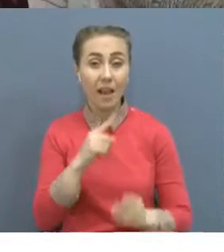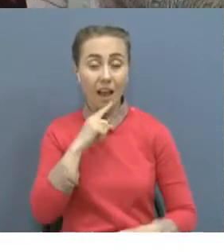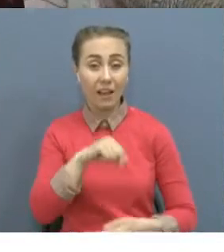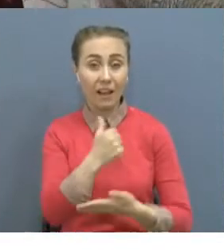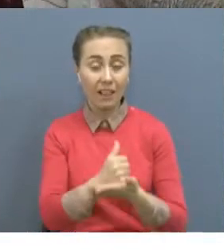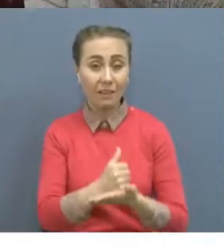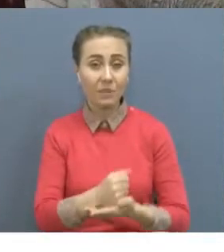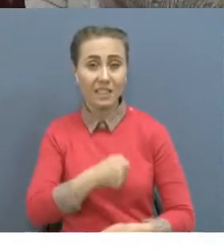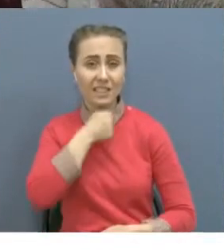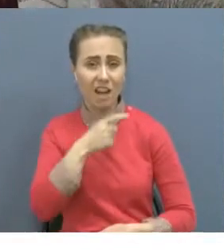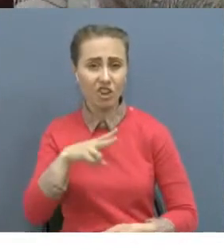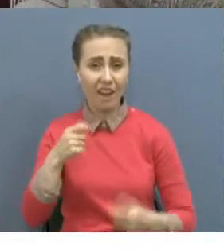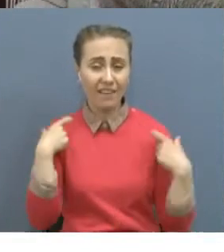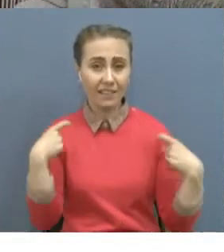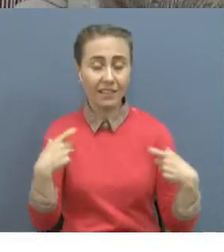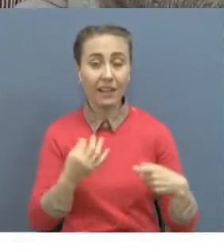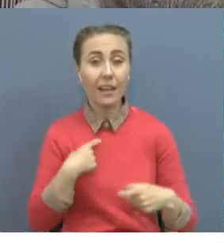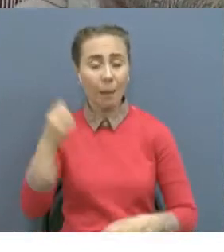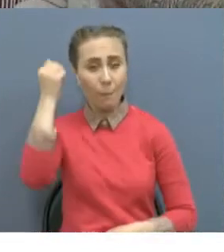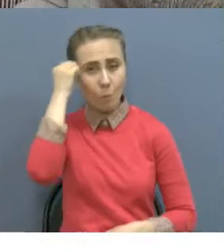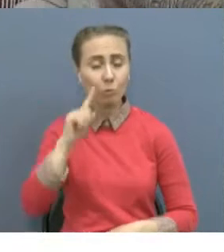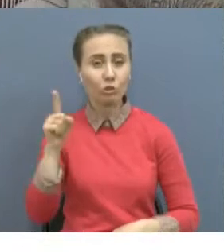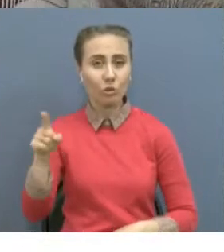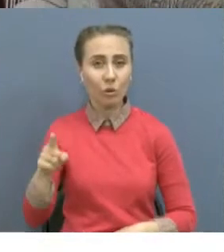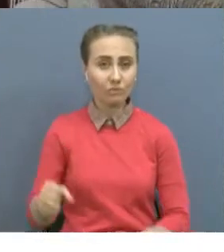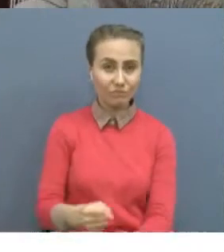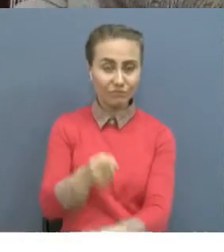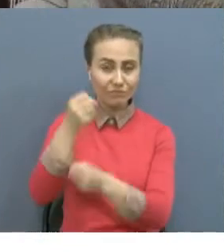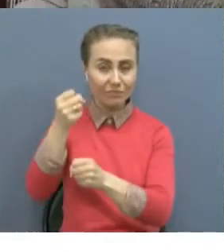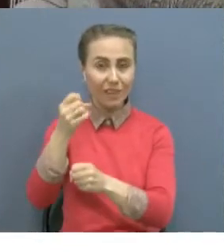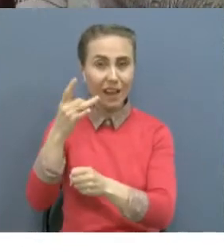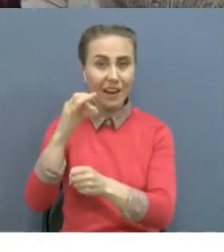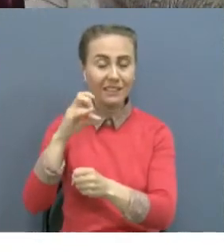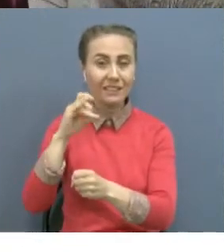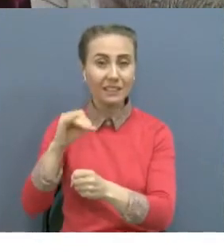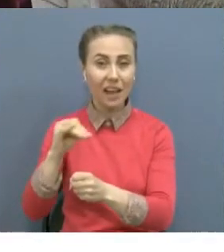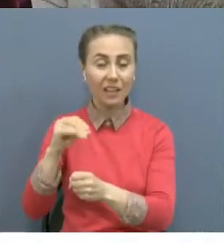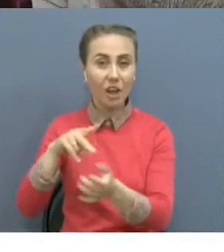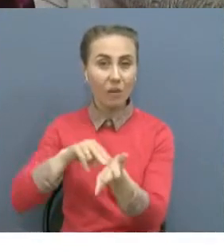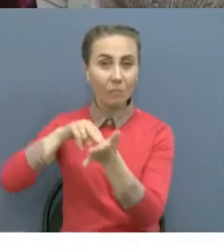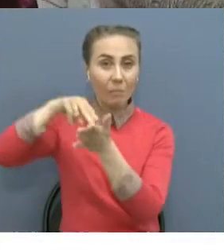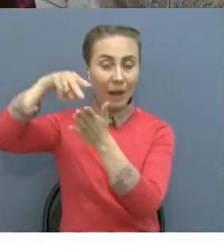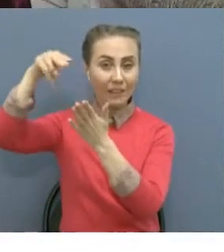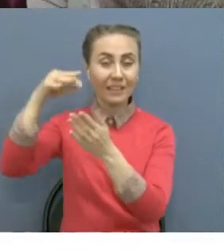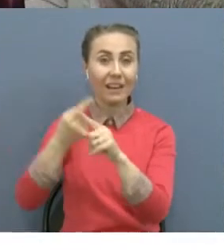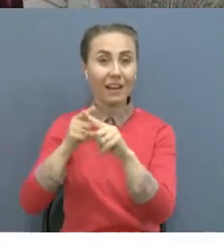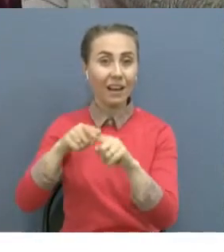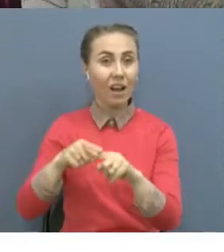Сәрсі лейтенанты. Сосын әлге қорыс түндігітіне сұқты бәр шықпады.